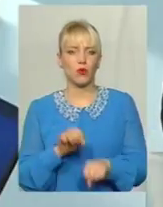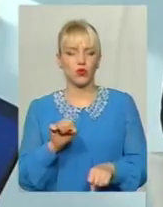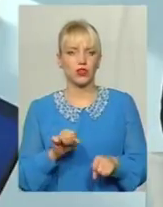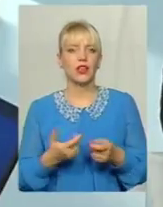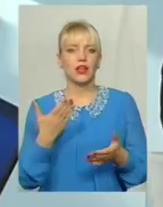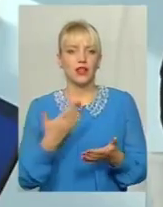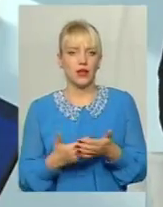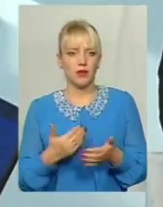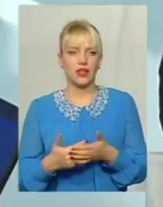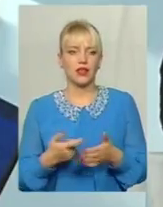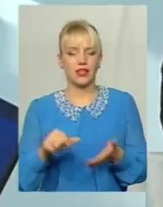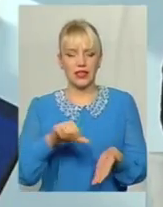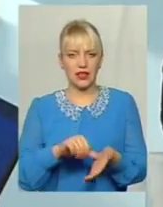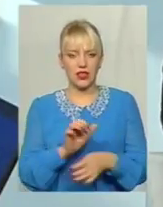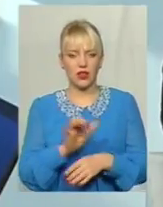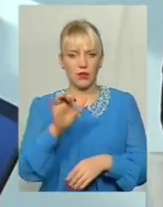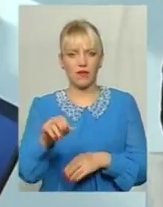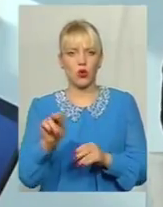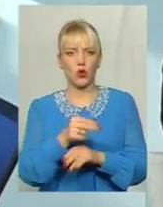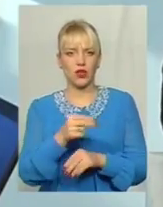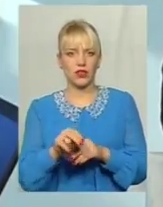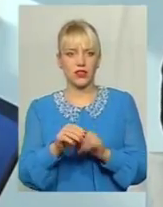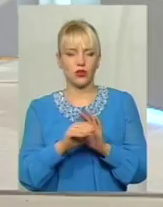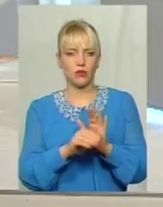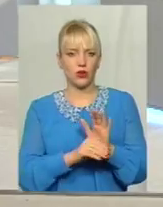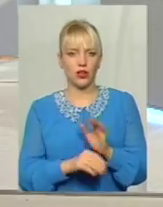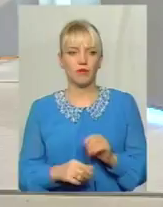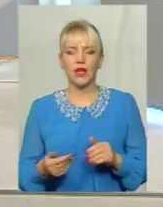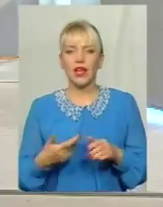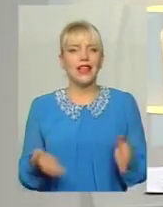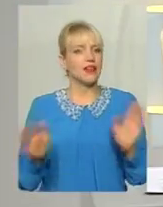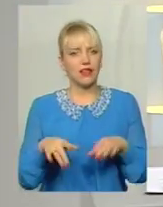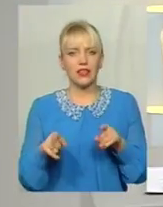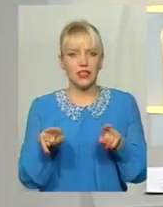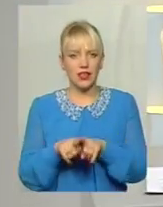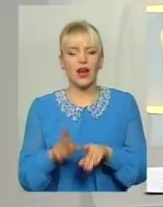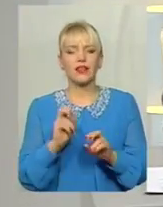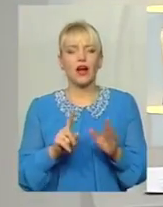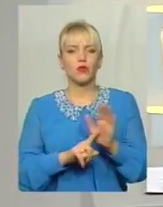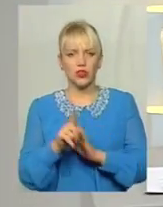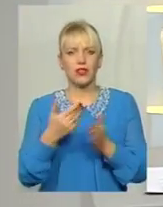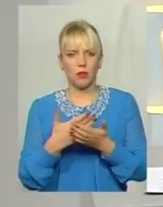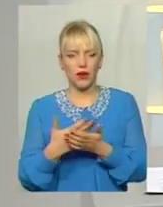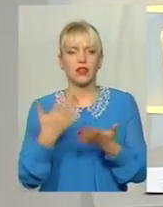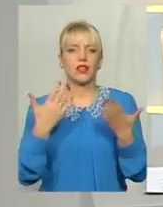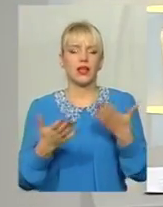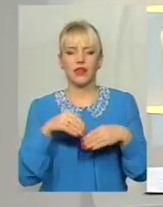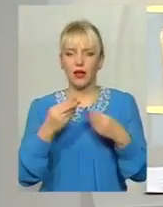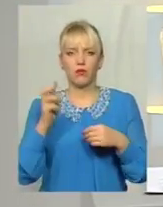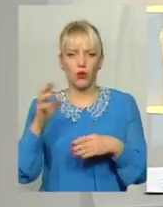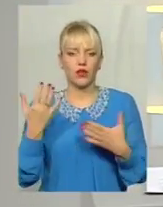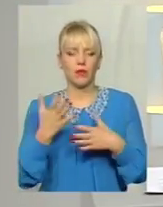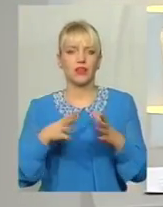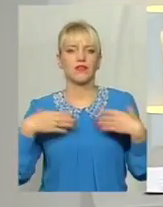банальна ситуація, дільничний направляє на корекційну програму Давайте так, від початку, як все відбувається? Якщо не доведе Господь, в родині відбувається